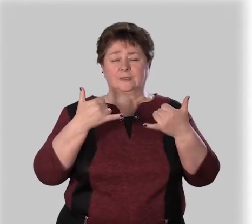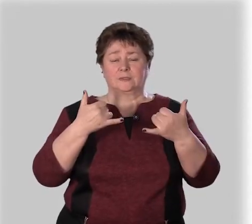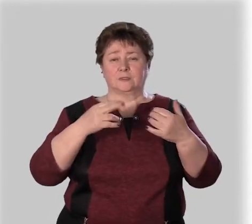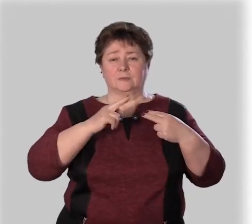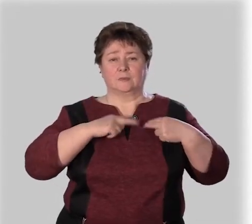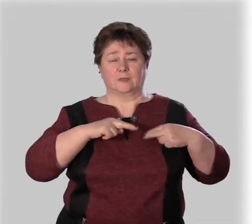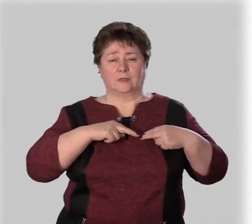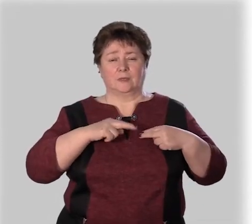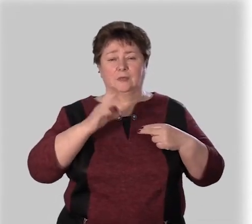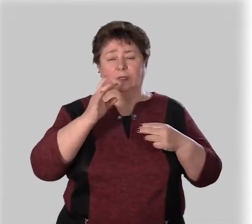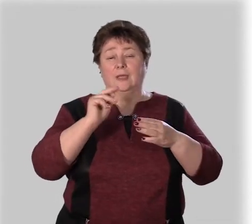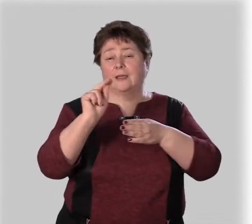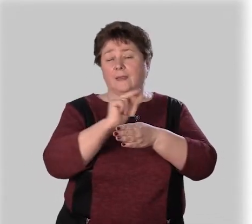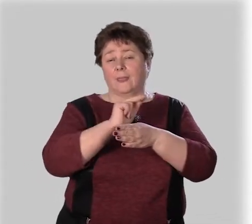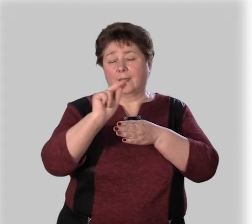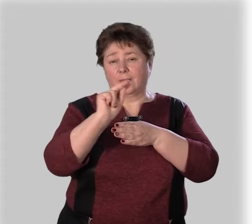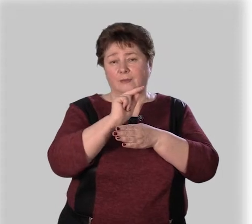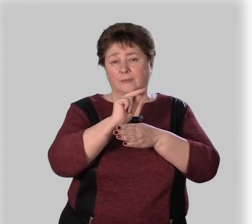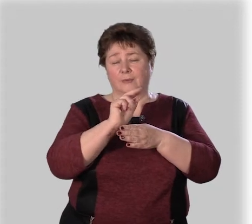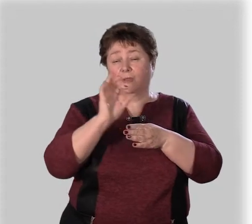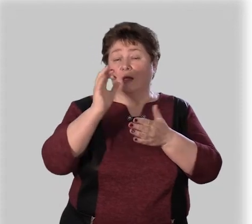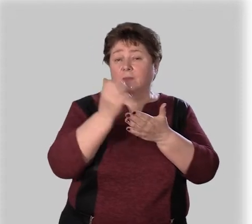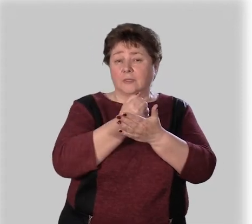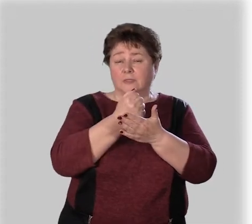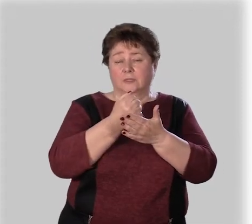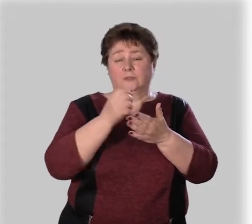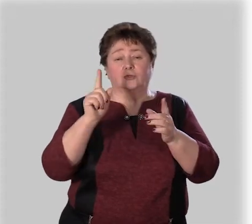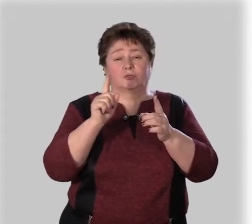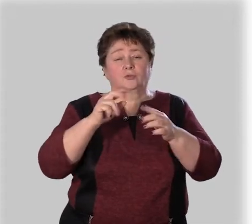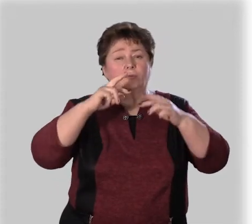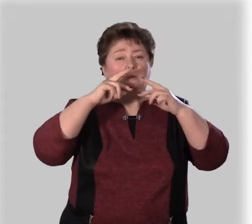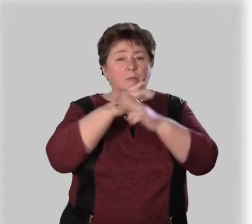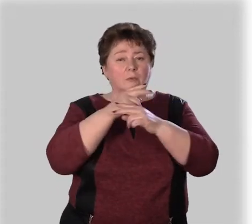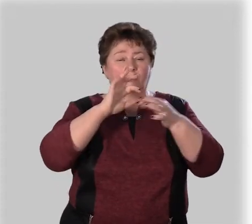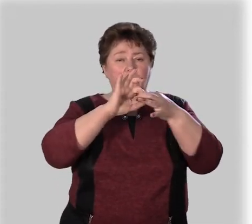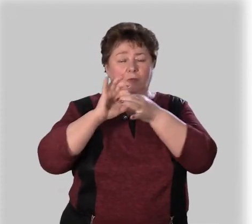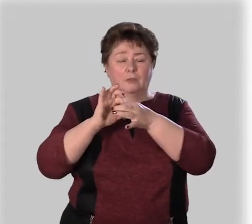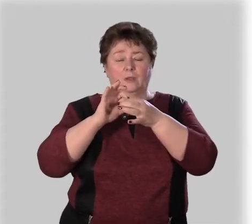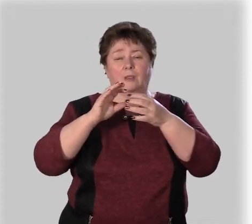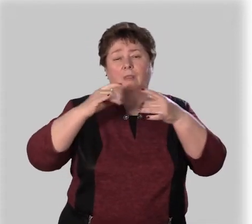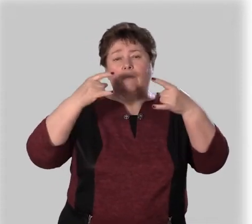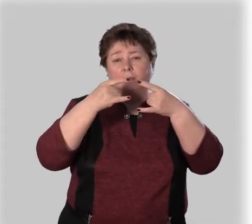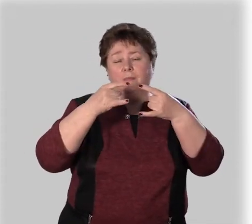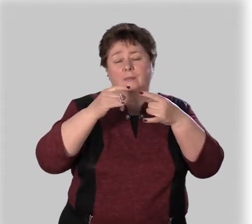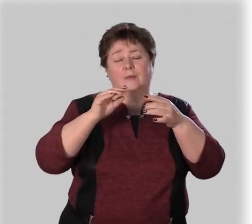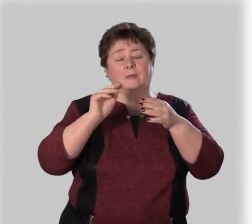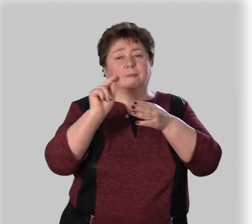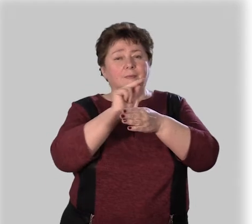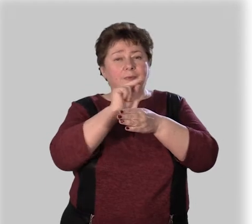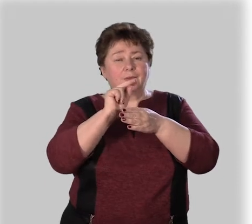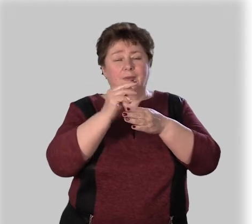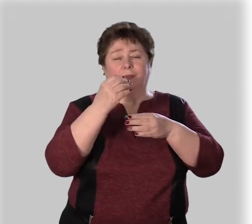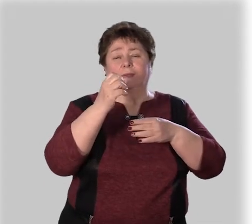А сейчас поработаем редакторами. Определите, что не так в предложениях на слайде.